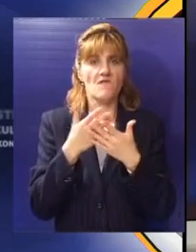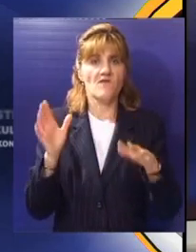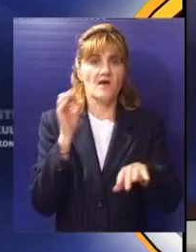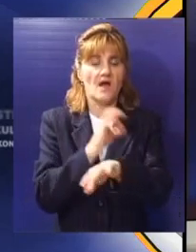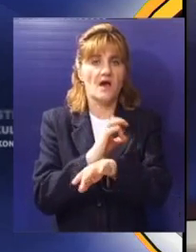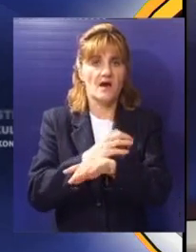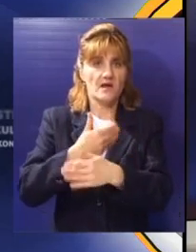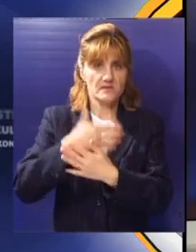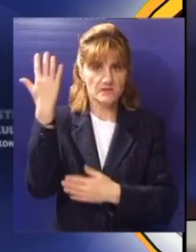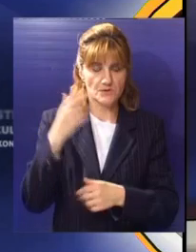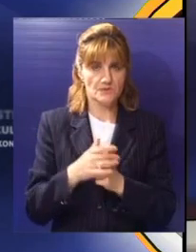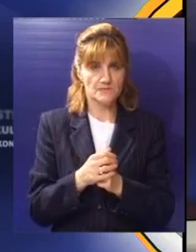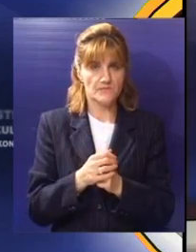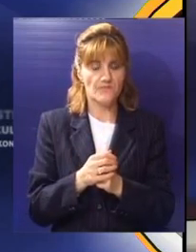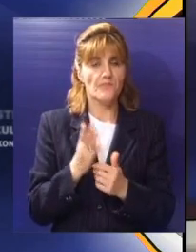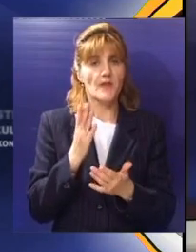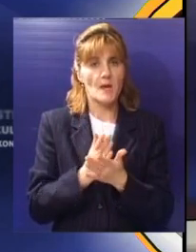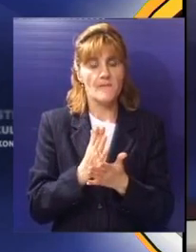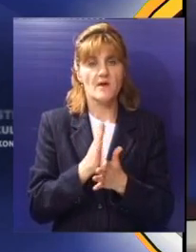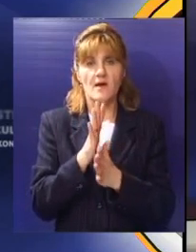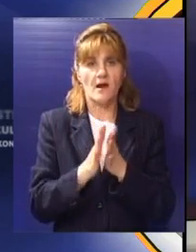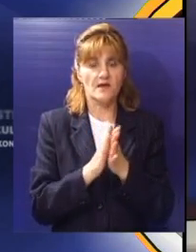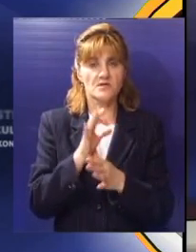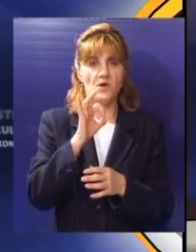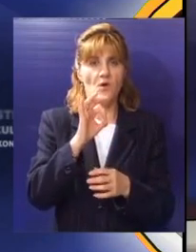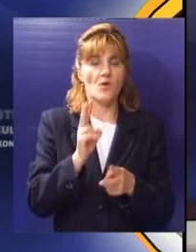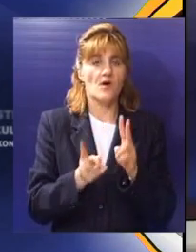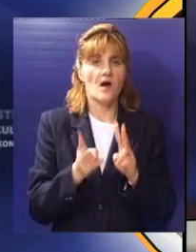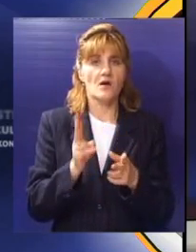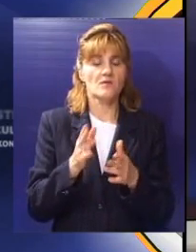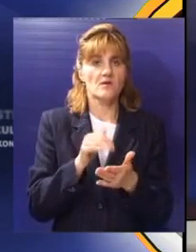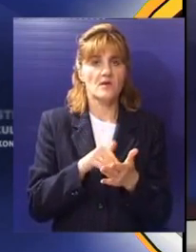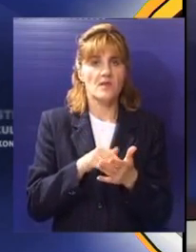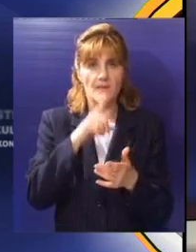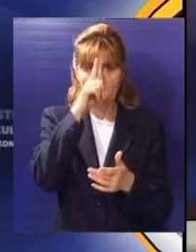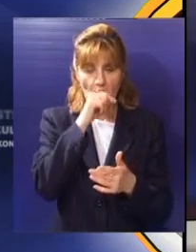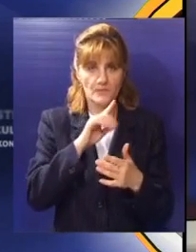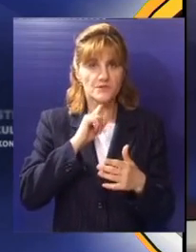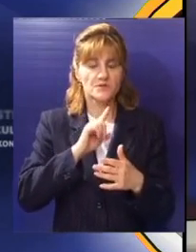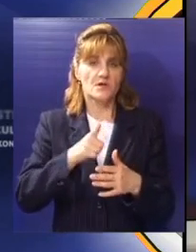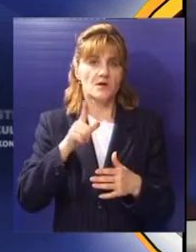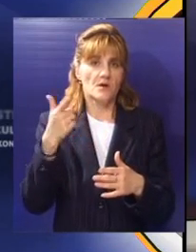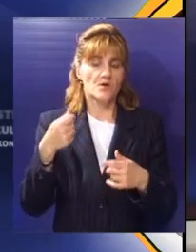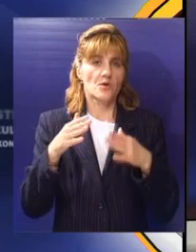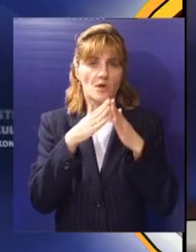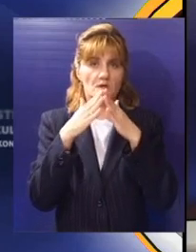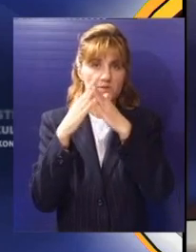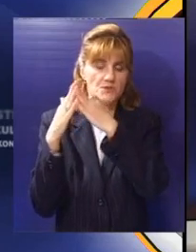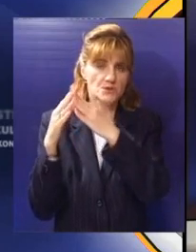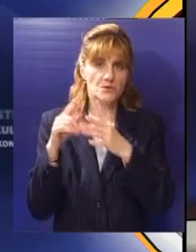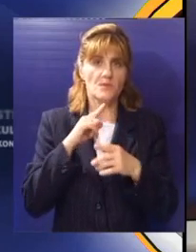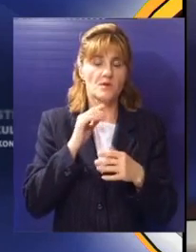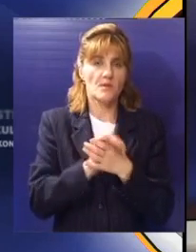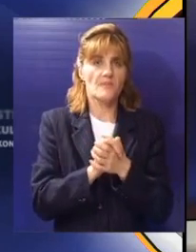kuće. Na konferenciji su dominirale teme posvećene značaju saradnje između činilaca lokalne samouprave, susednih